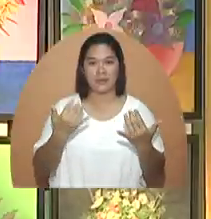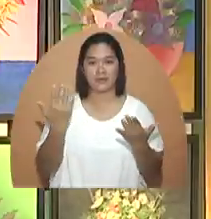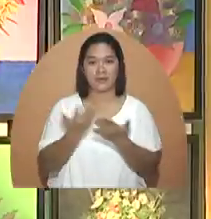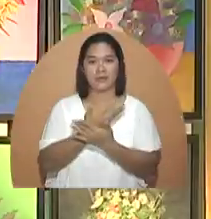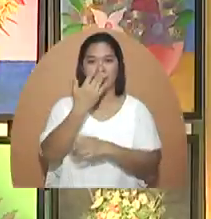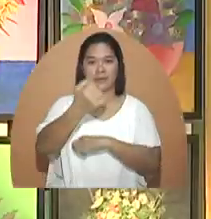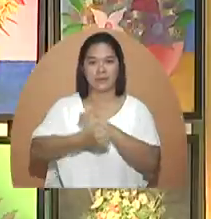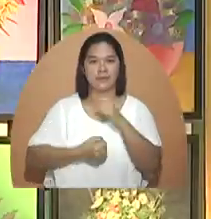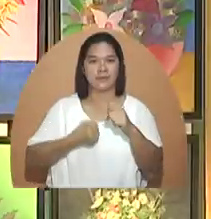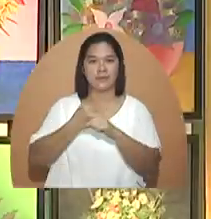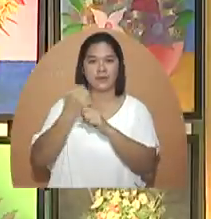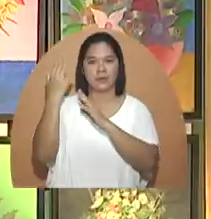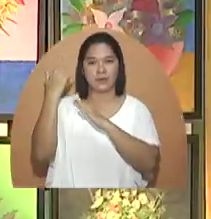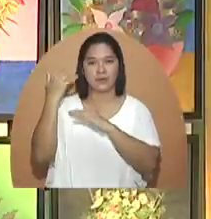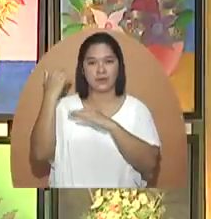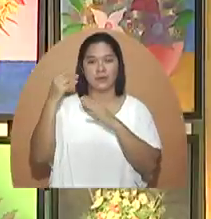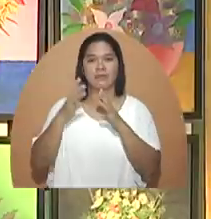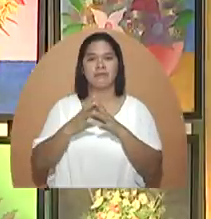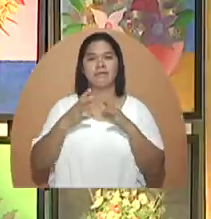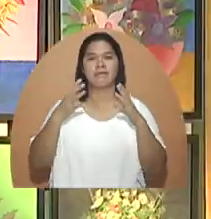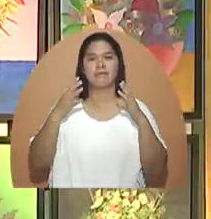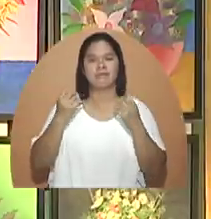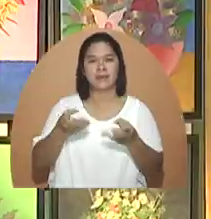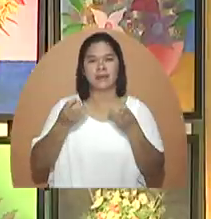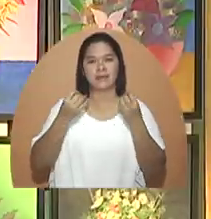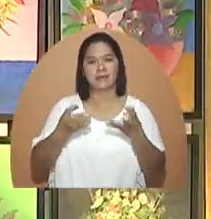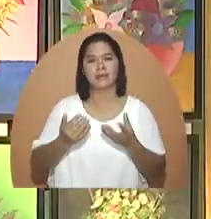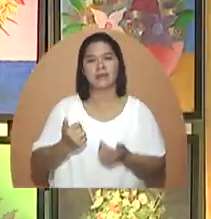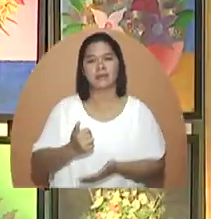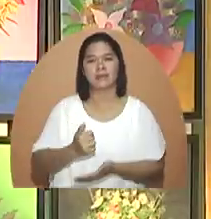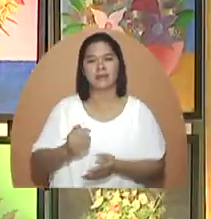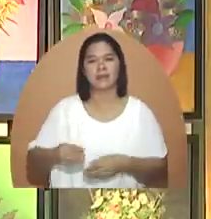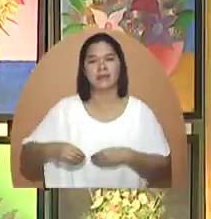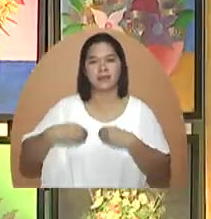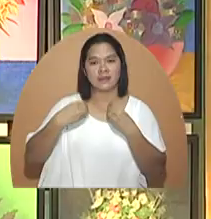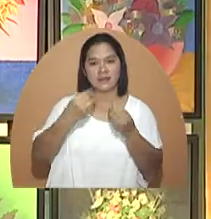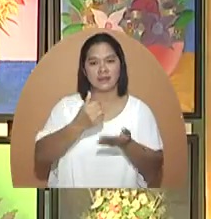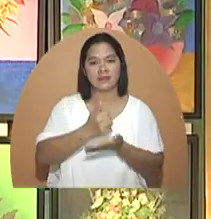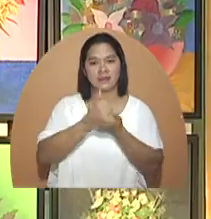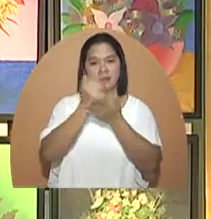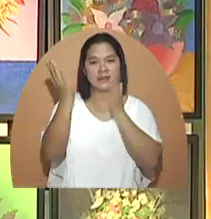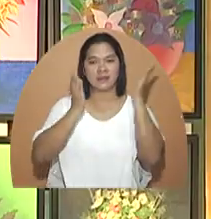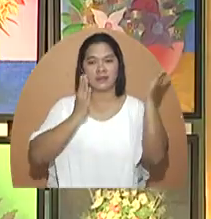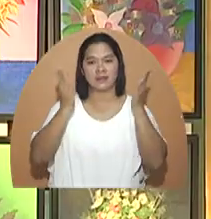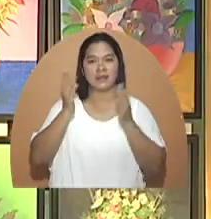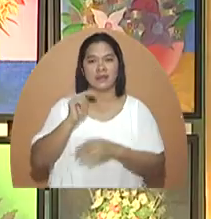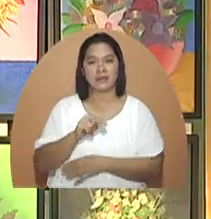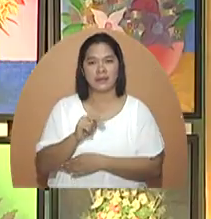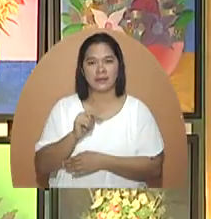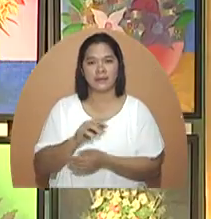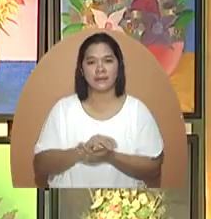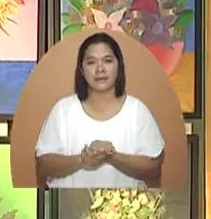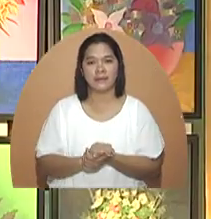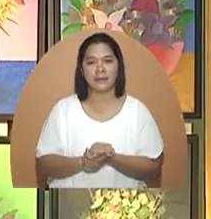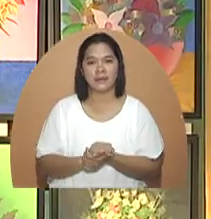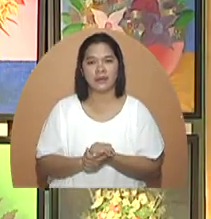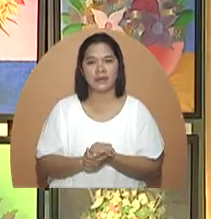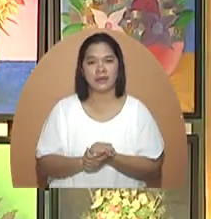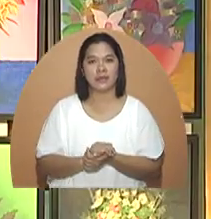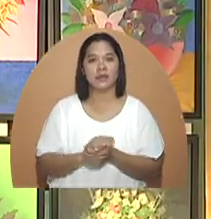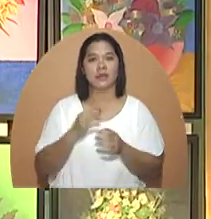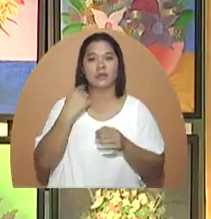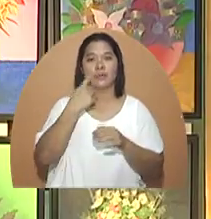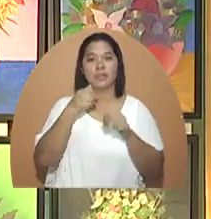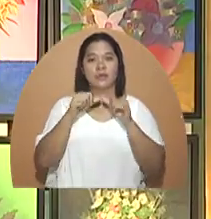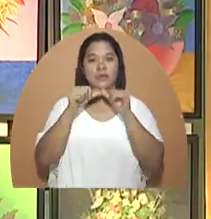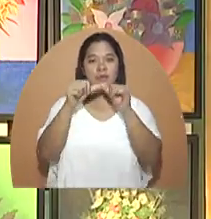Ngayong bagong taon, nawa ay marami tayong matulungan at mabigyan ng servisyo sa kanilang mga pangangailangan. Sa